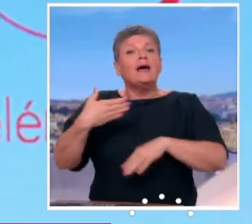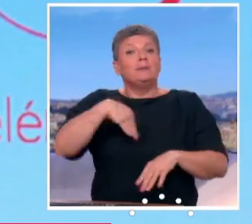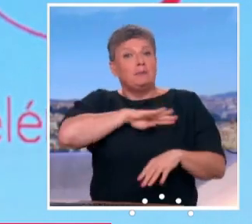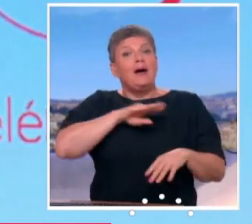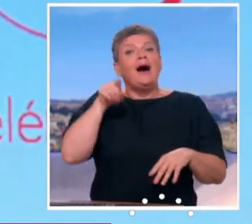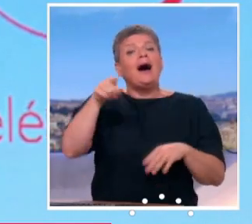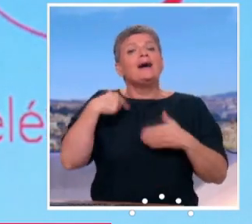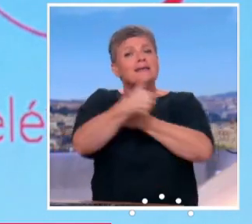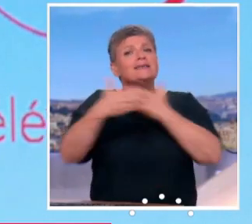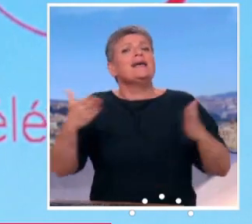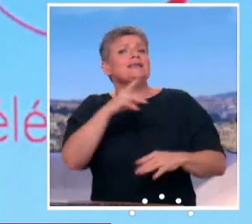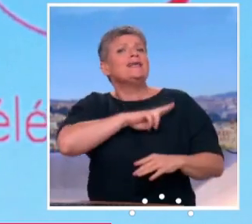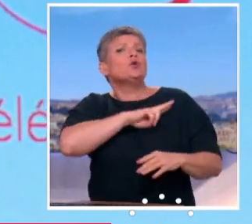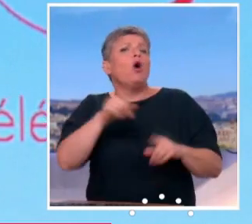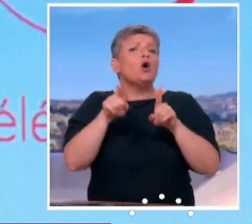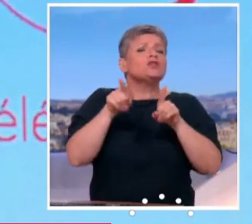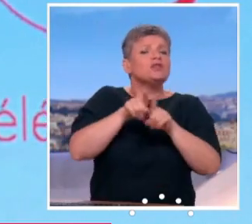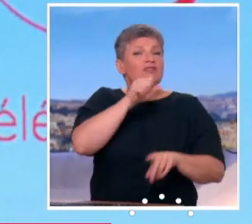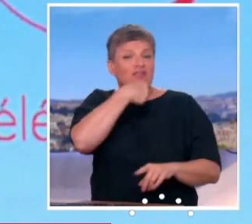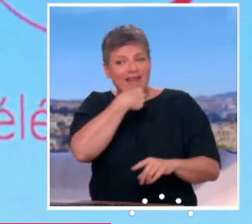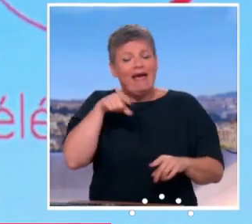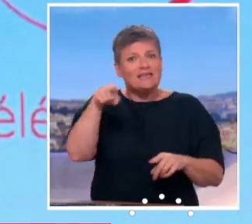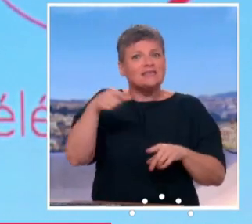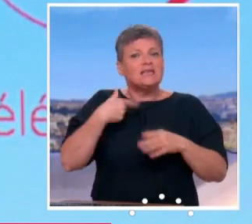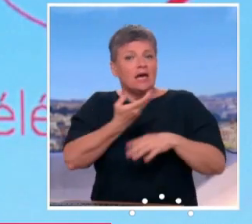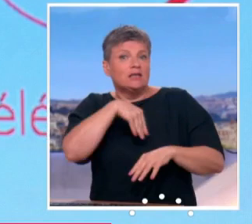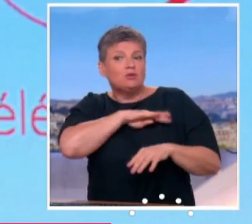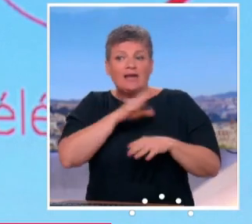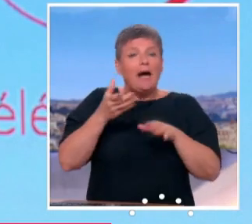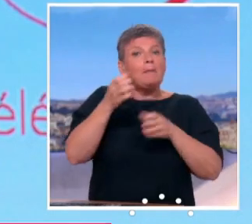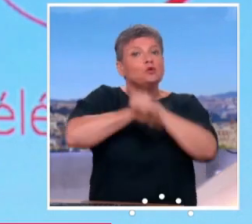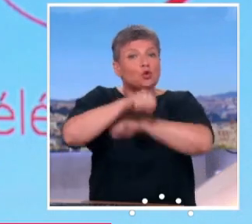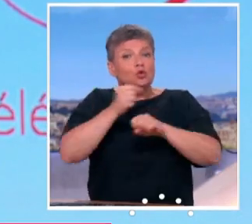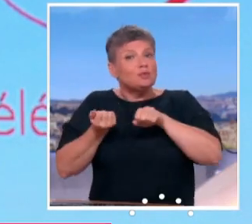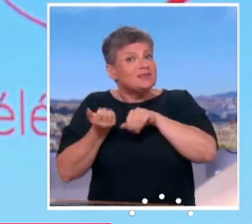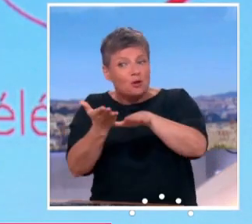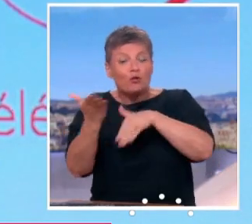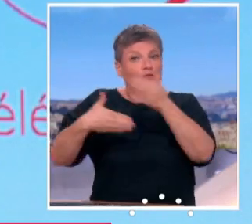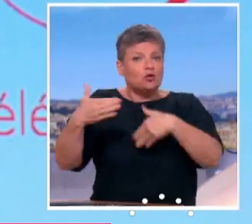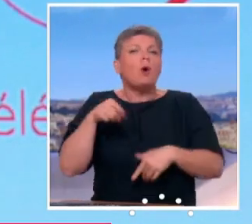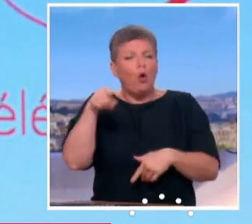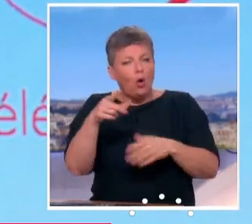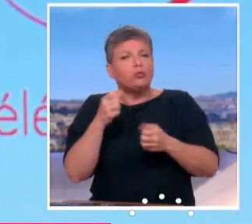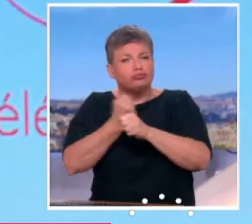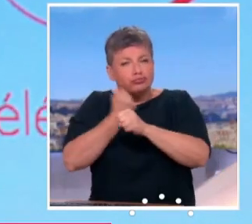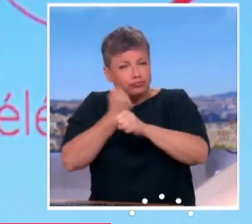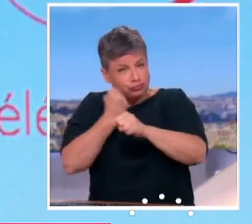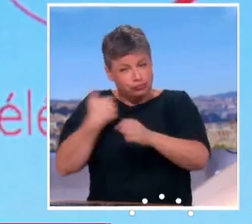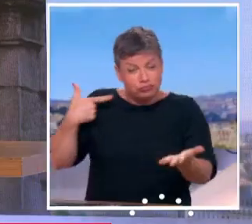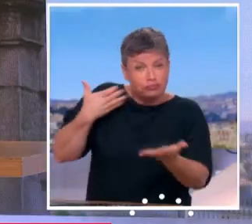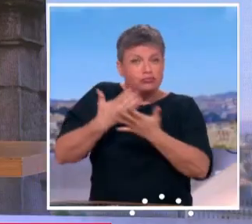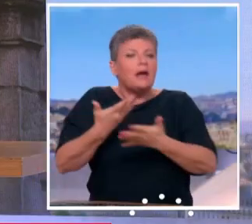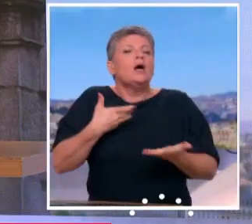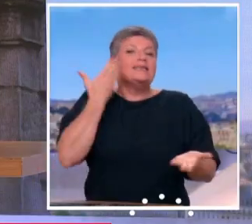'Assurance Vieillesse et de'ensemble des caisses de retraite qui sont regroupées pour faire fonctionner ce simulateur. Effectivement dans les premières heures, les connexions étaient très